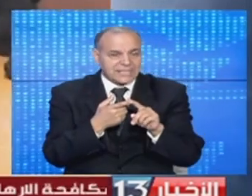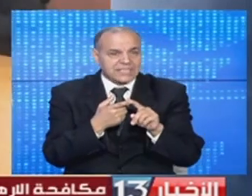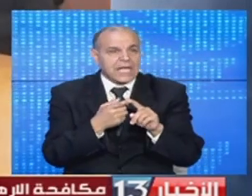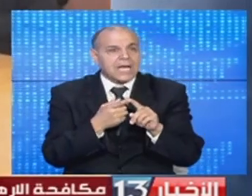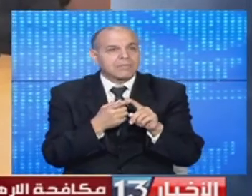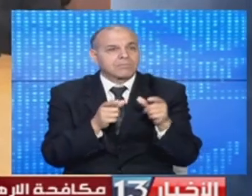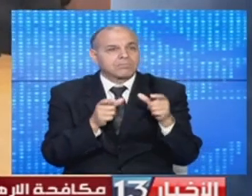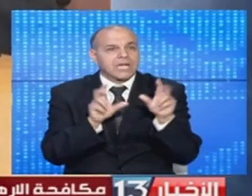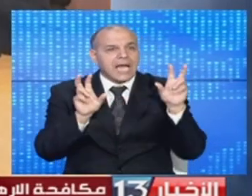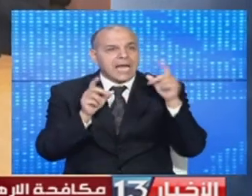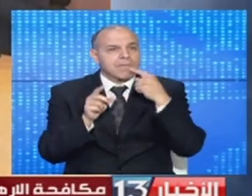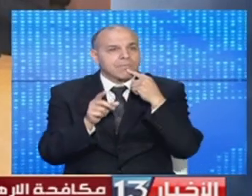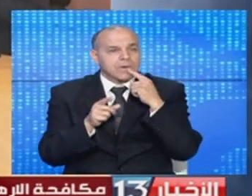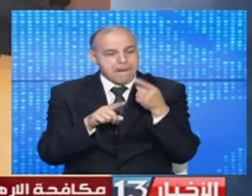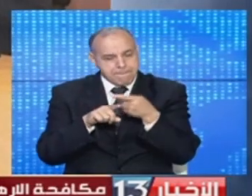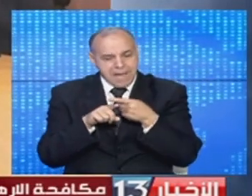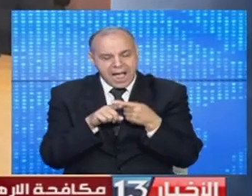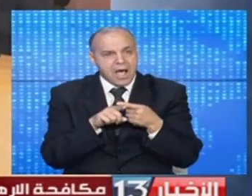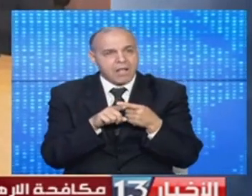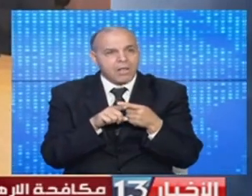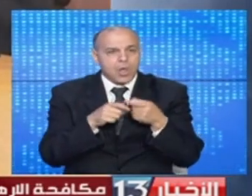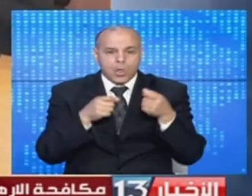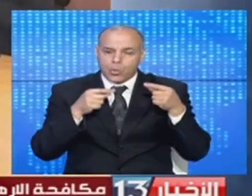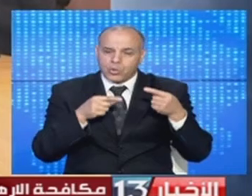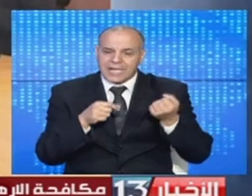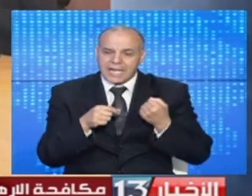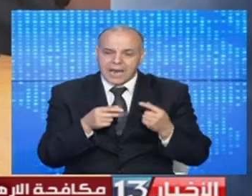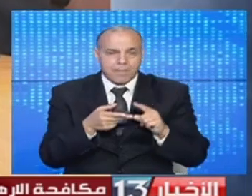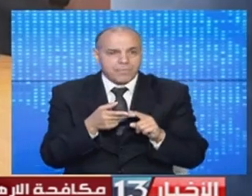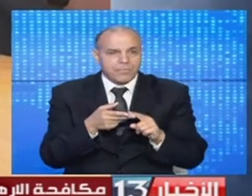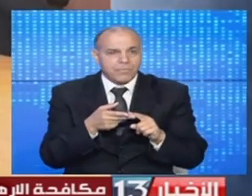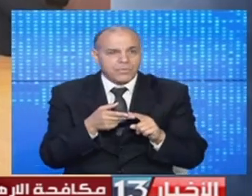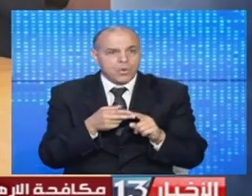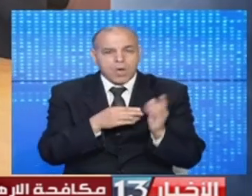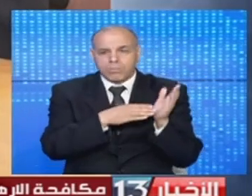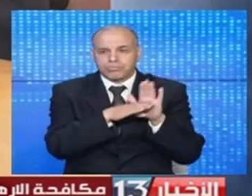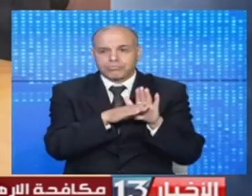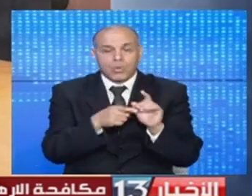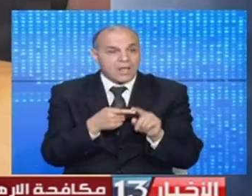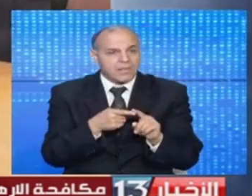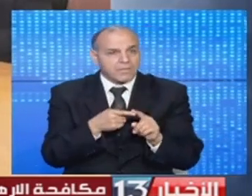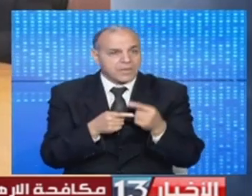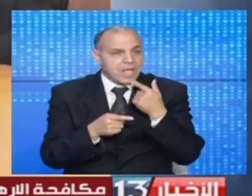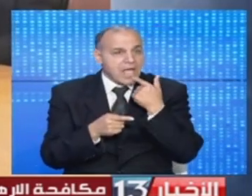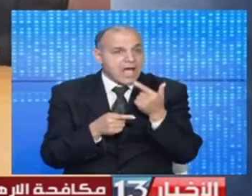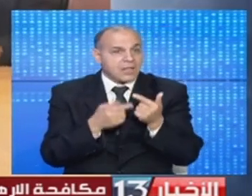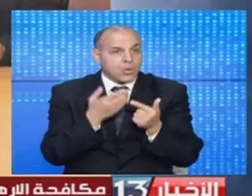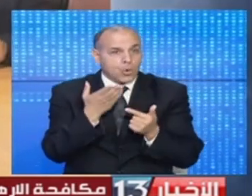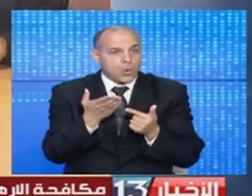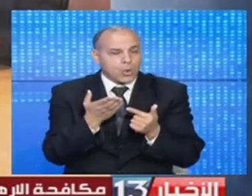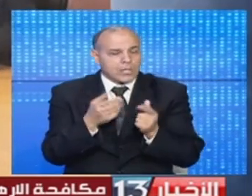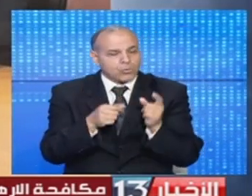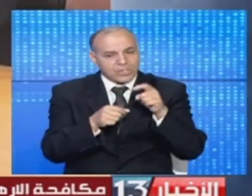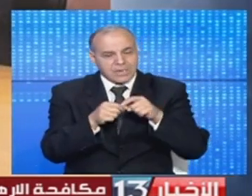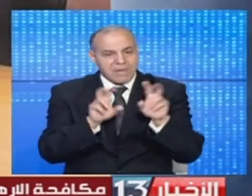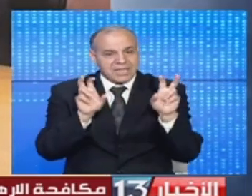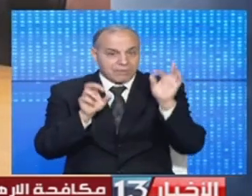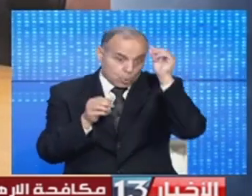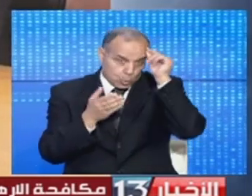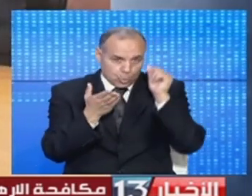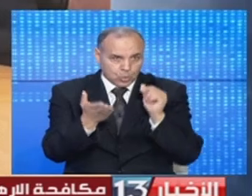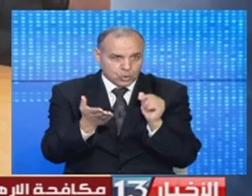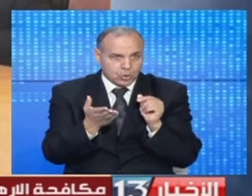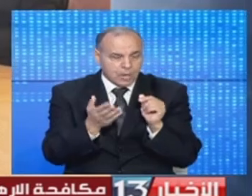المؤسسة الأعلامية الشريكة في مجال مكافحة الإرهاب والتوقي منها وبمقتضاها ستساهم التلفزة